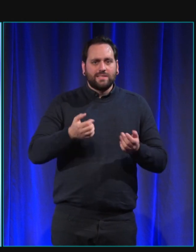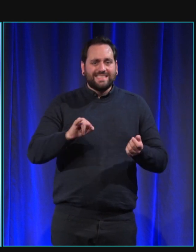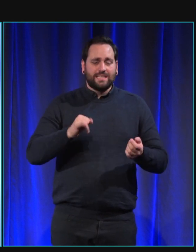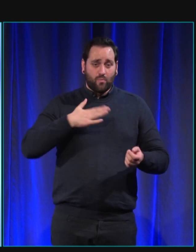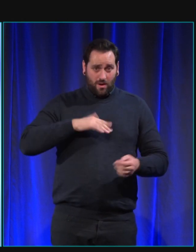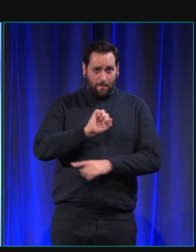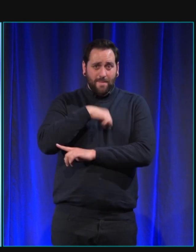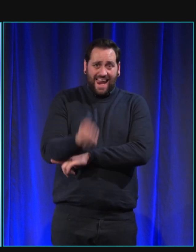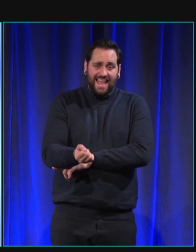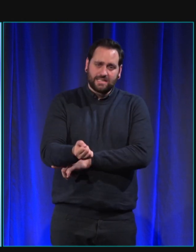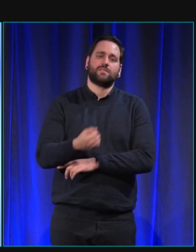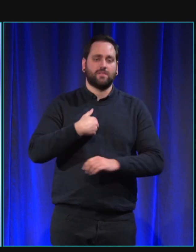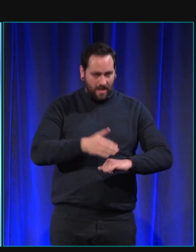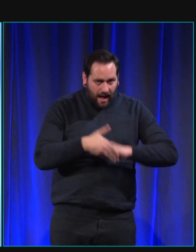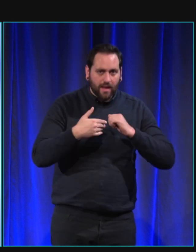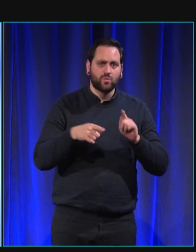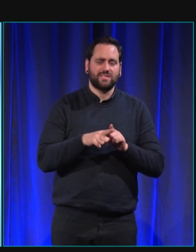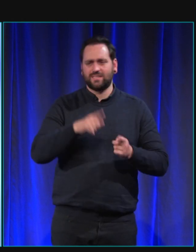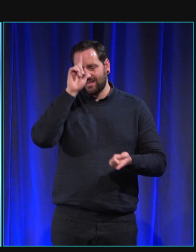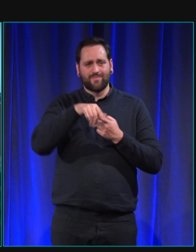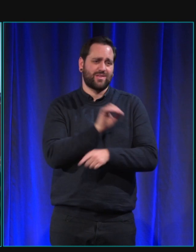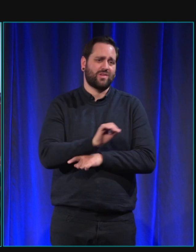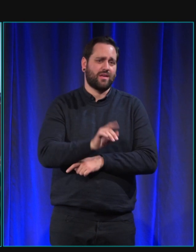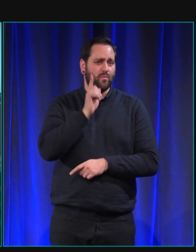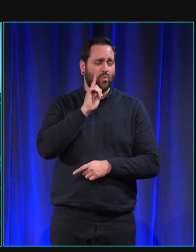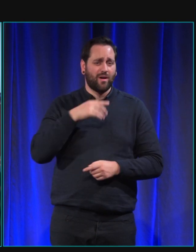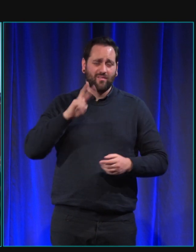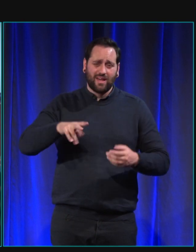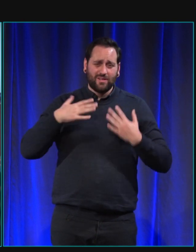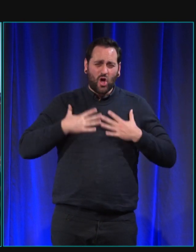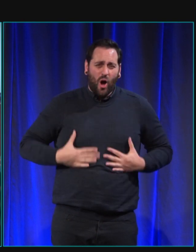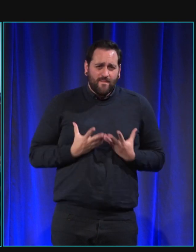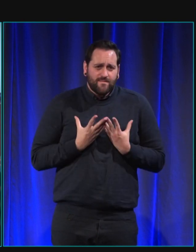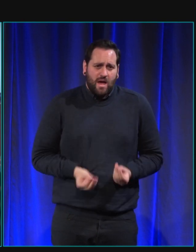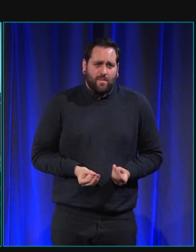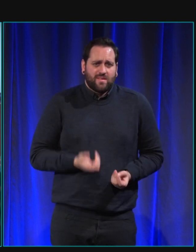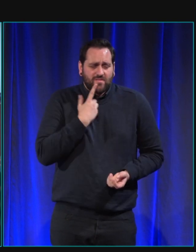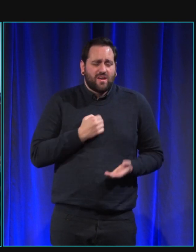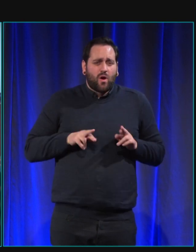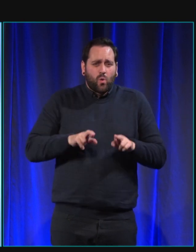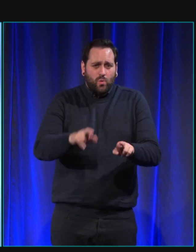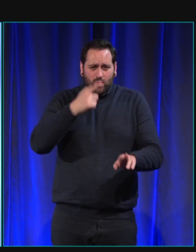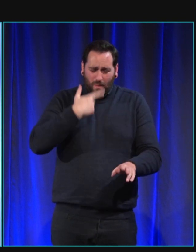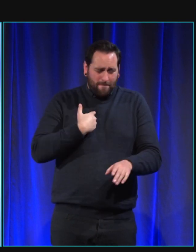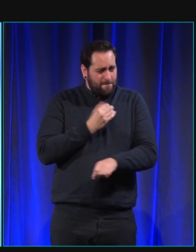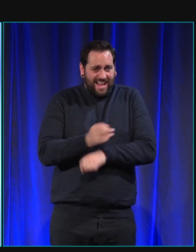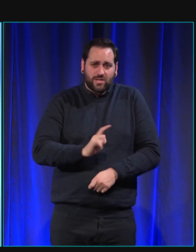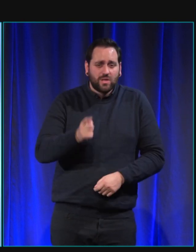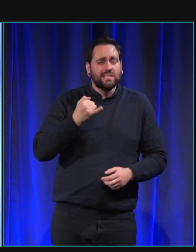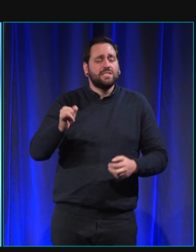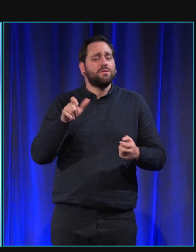sécurité parce que je me sentais très en danger dans la rue parce qu'étant particulièrement faible si quelqu'un m'emmerdait j'étais complètement vulnérable